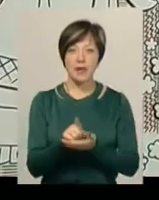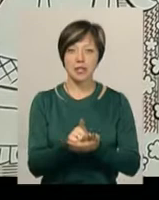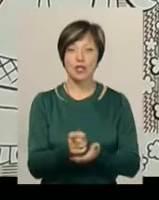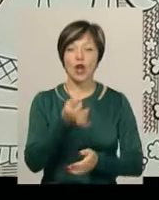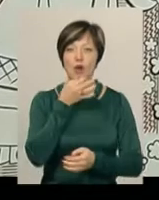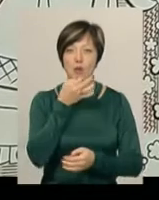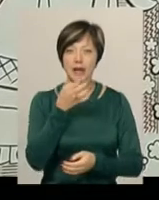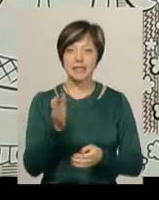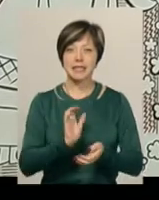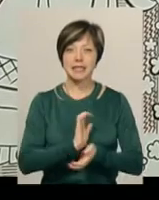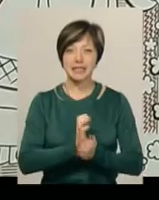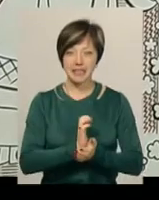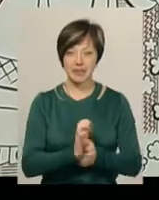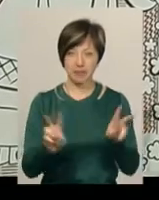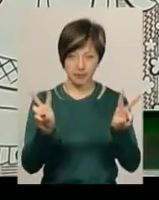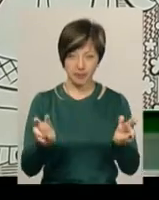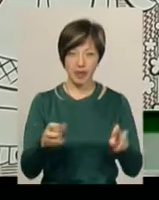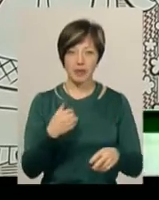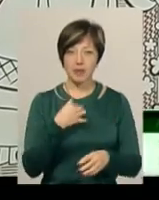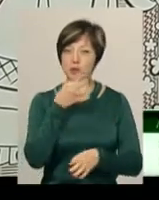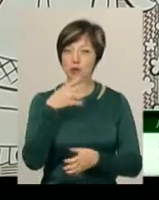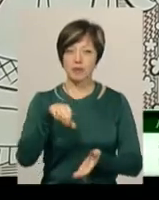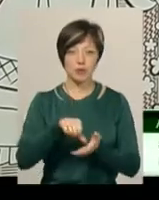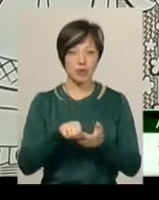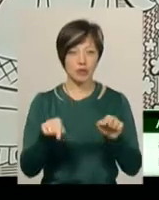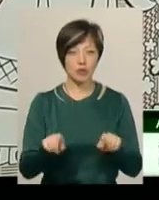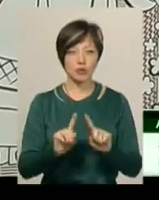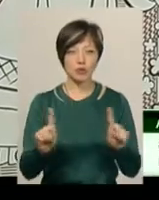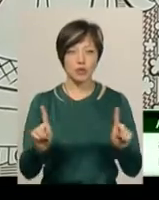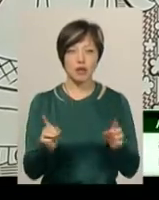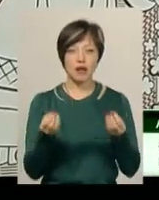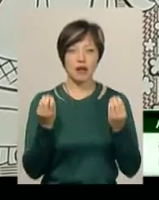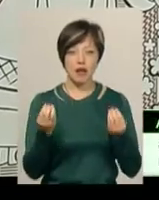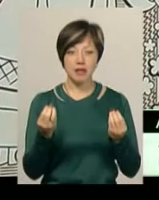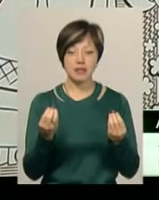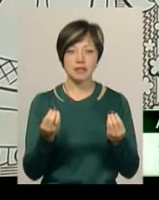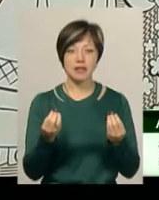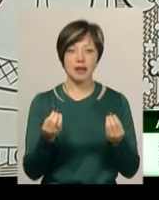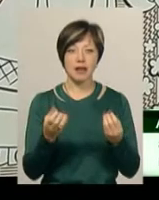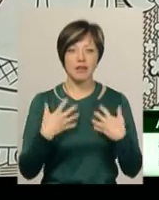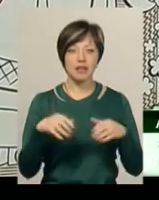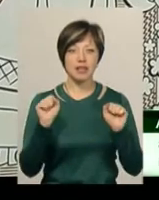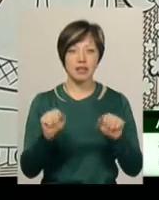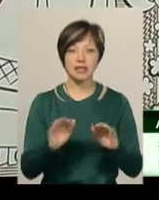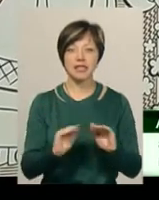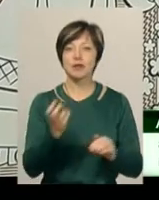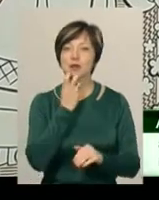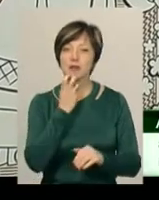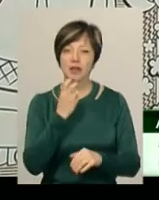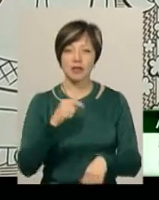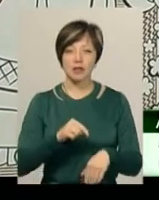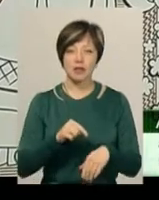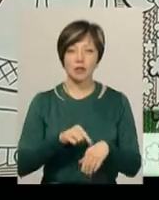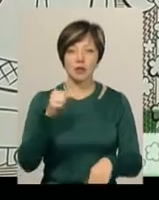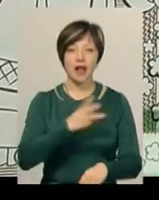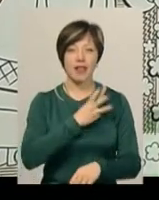Моя роль мені дуже подобається. Мені дуже подобається тут виступати. Тут дуже класна віддача. Діти сміються, посміхаються. Я чувствую цю